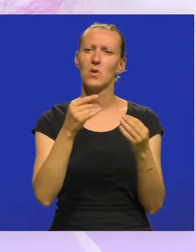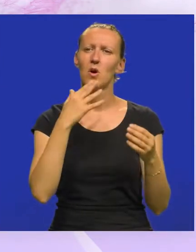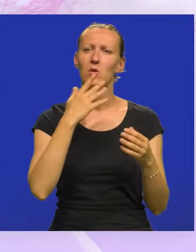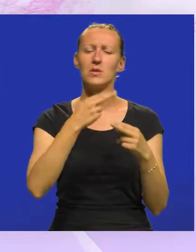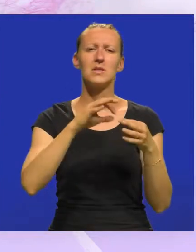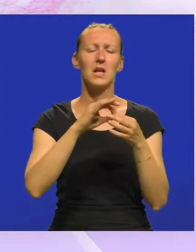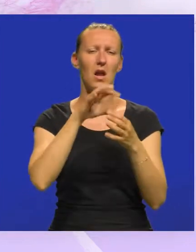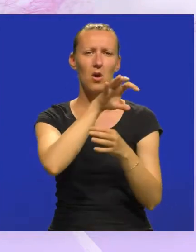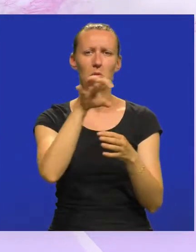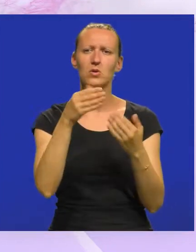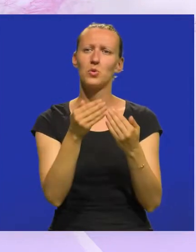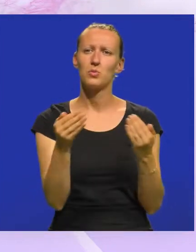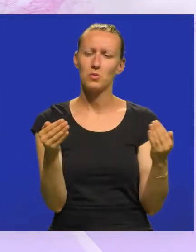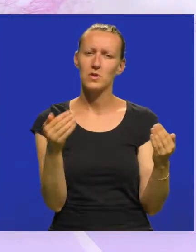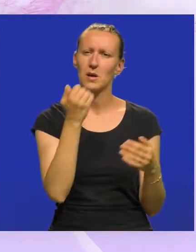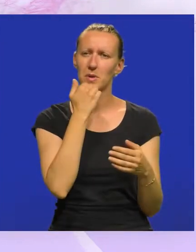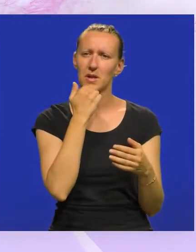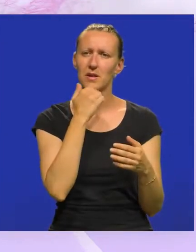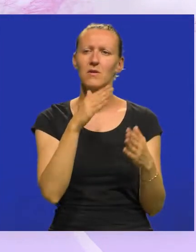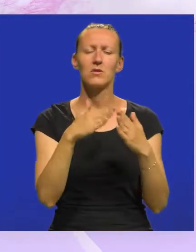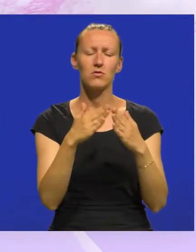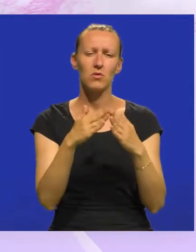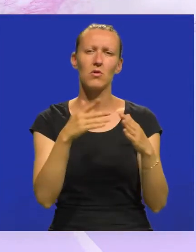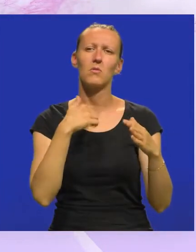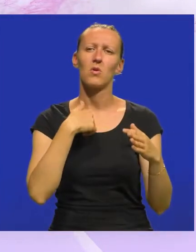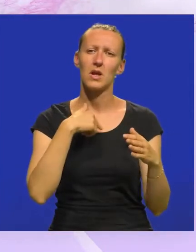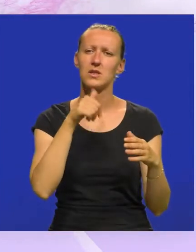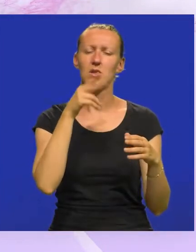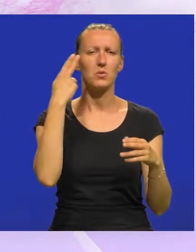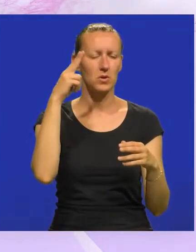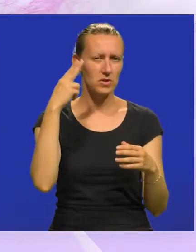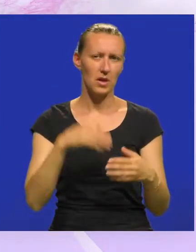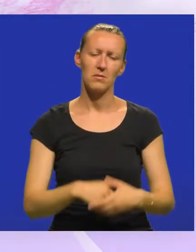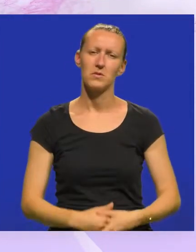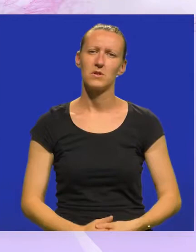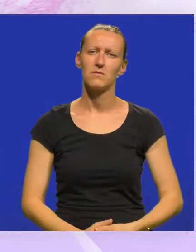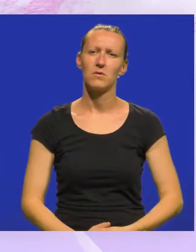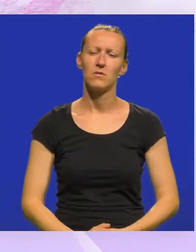mu se u stalnom postavu muzeja, privatnim kolekcijama, kod nas i u inozemstvu.